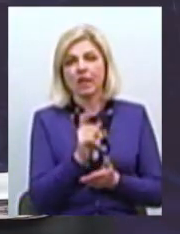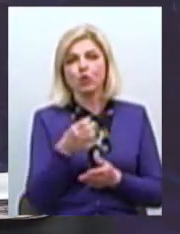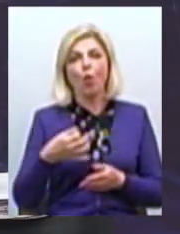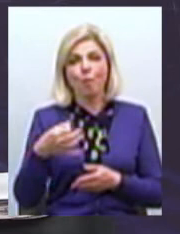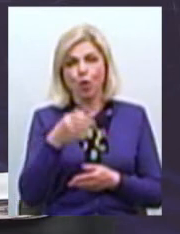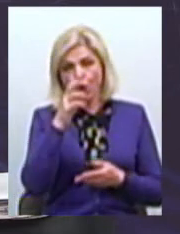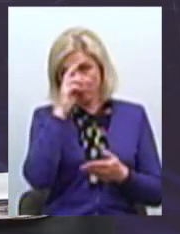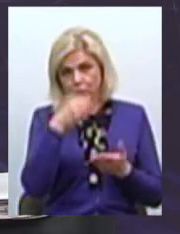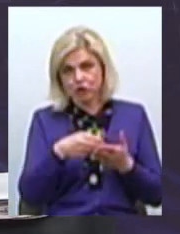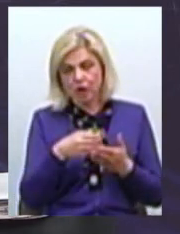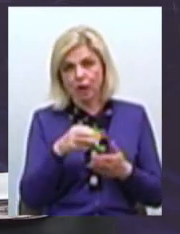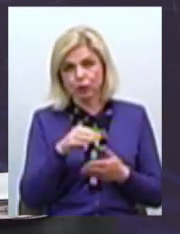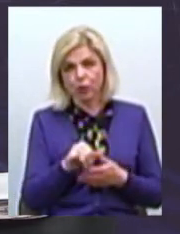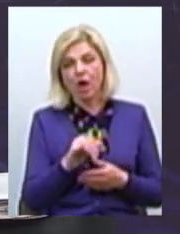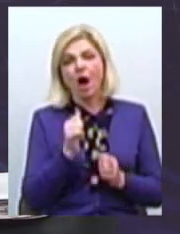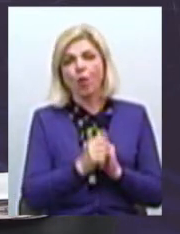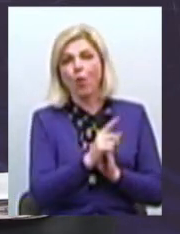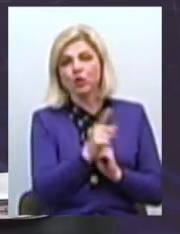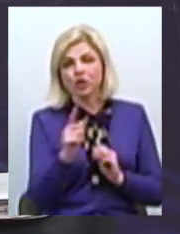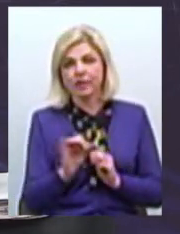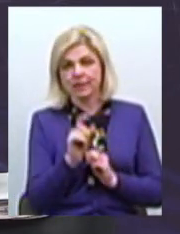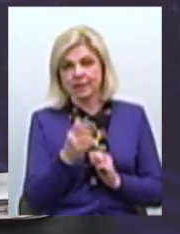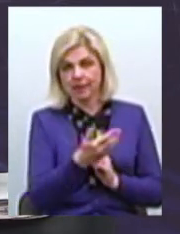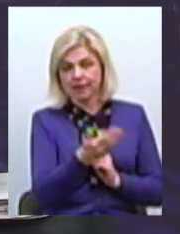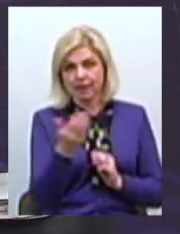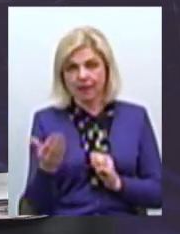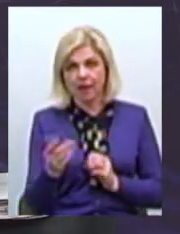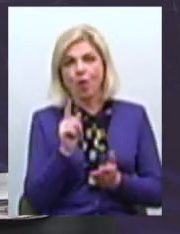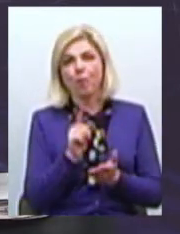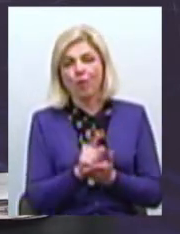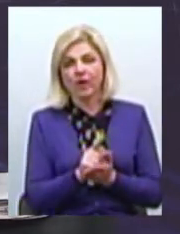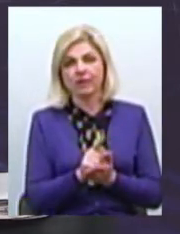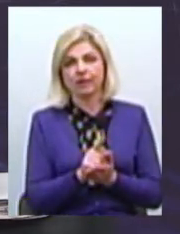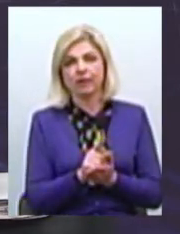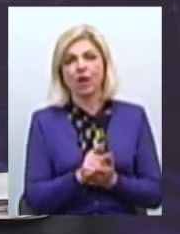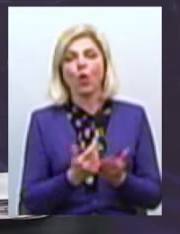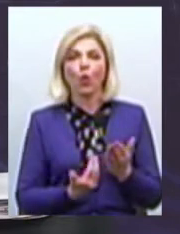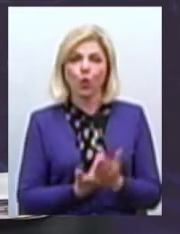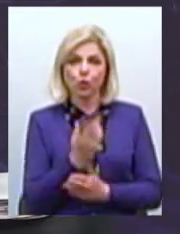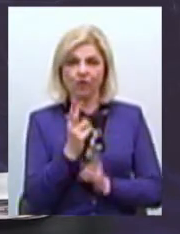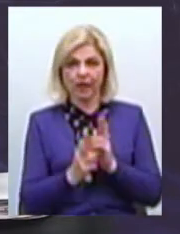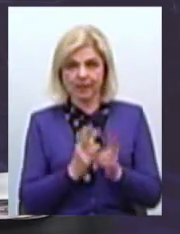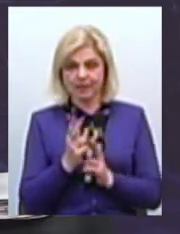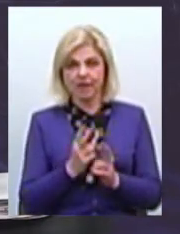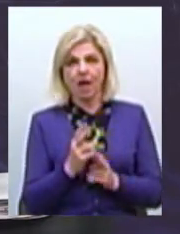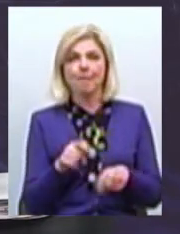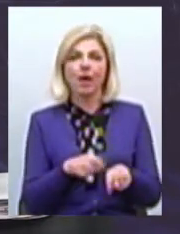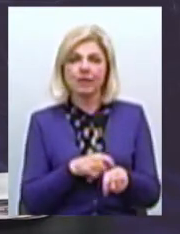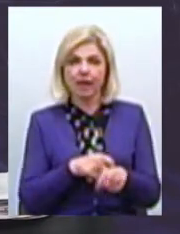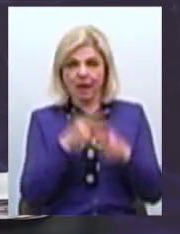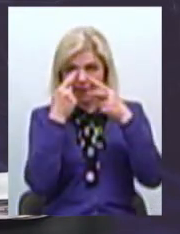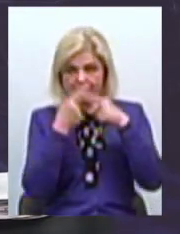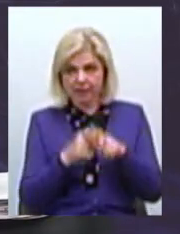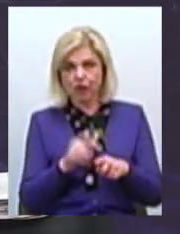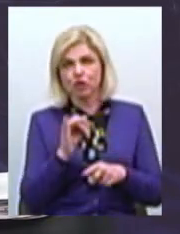То дійсно кожен з них повинен, скажімо так, оновитися як і матеріально-технічно,